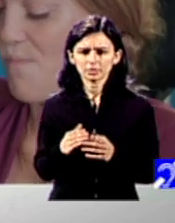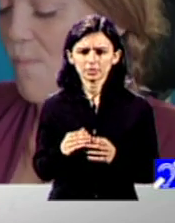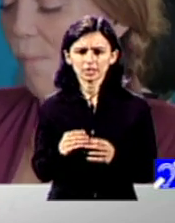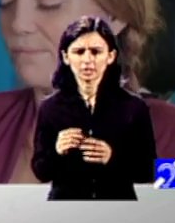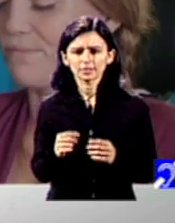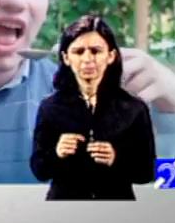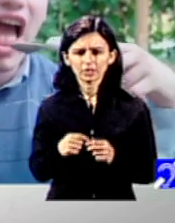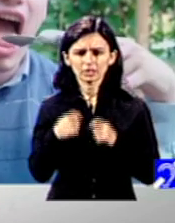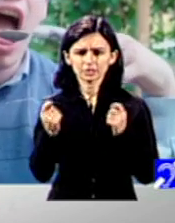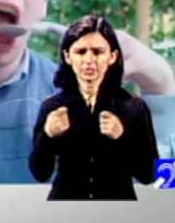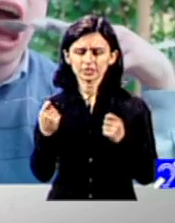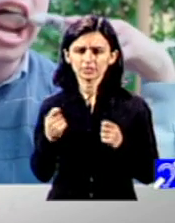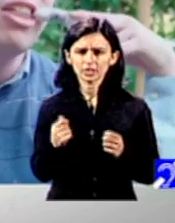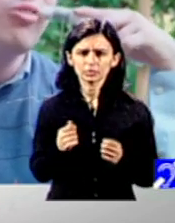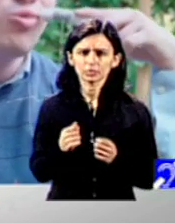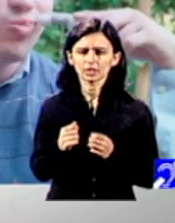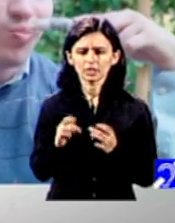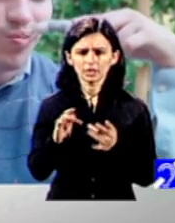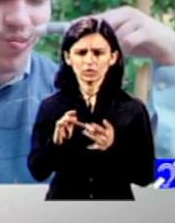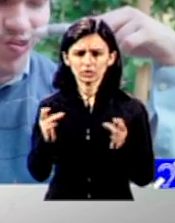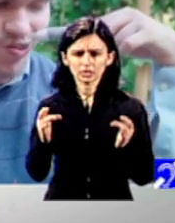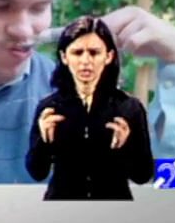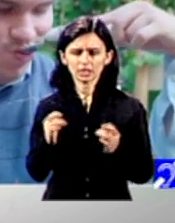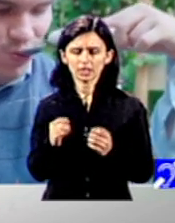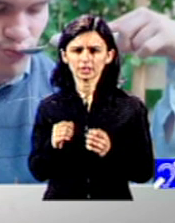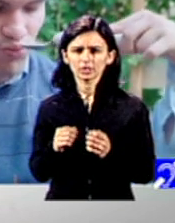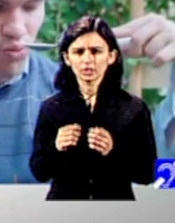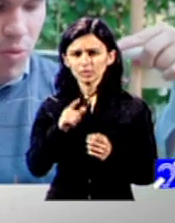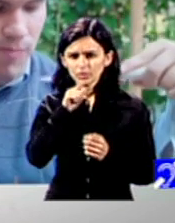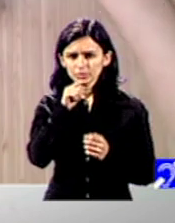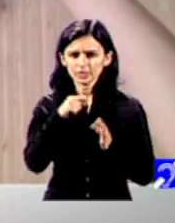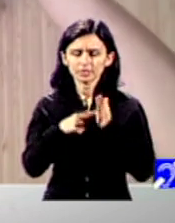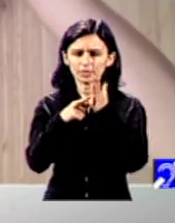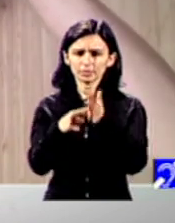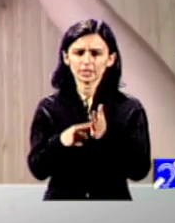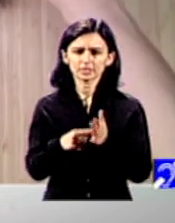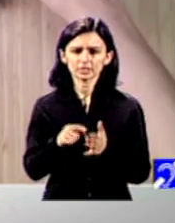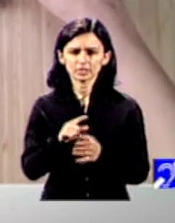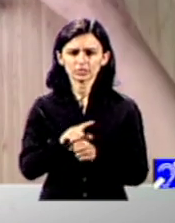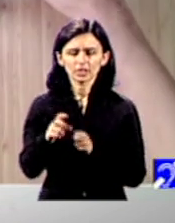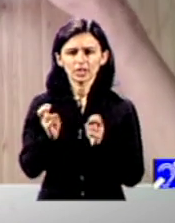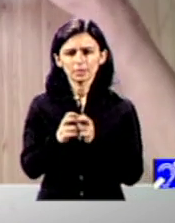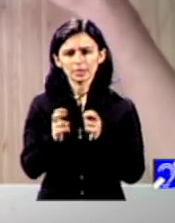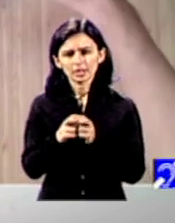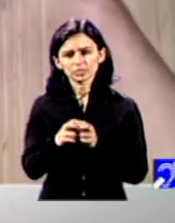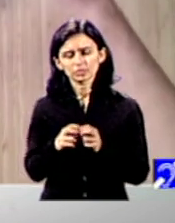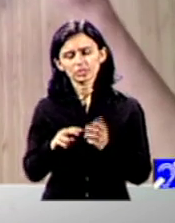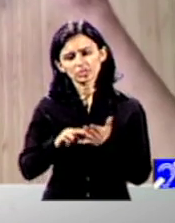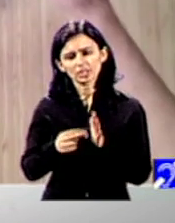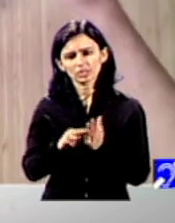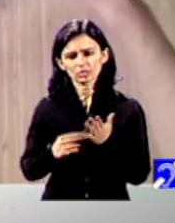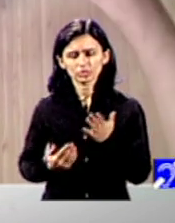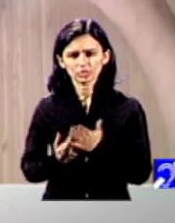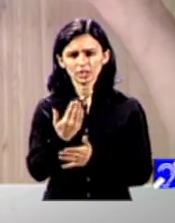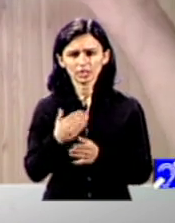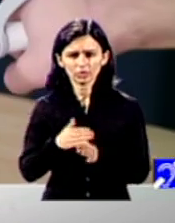Vegas dar acum a avut loc online unde de regulă se prezintă și noile tendințe în ce privește tehnologia de